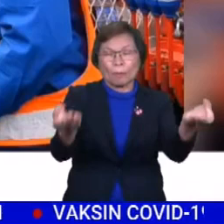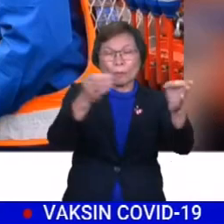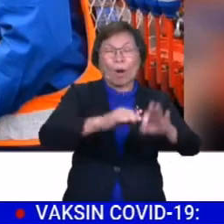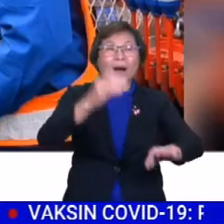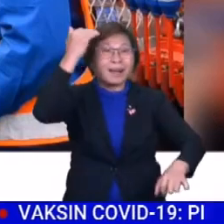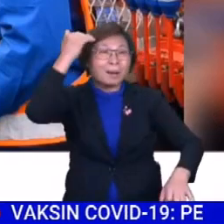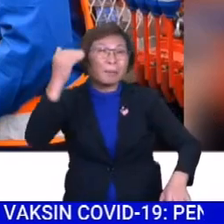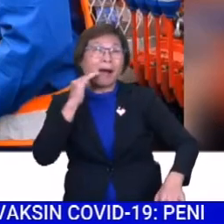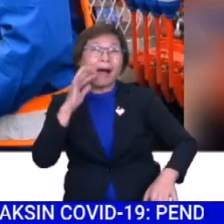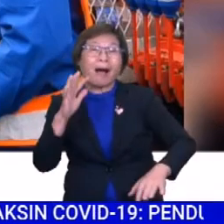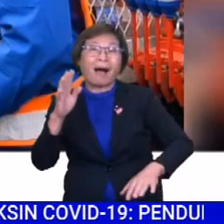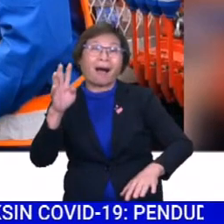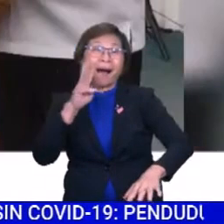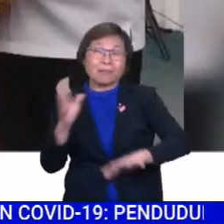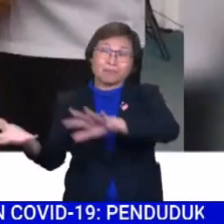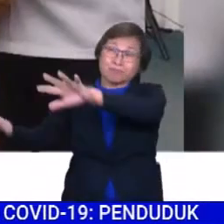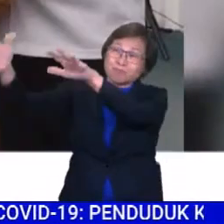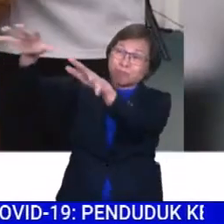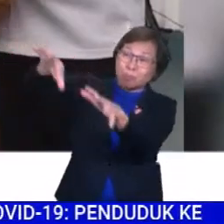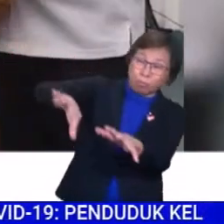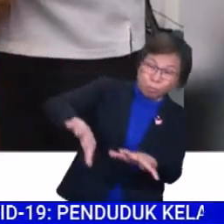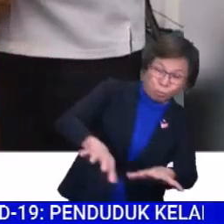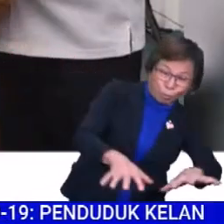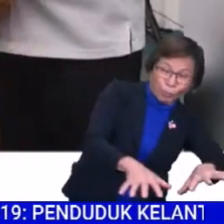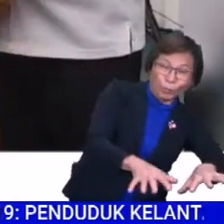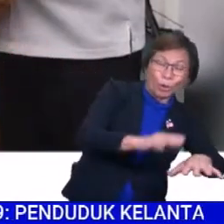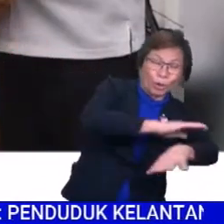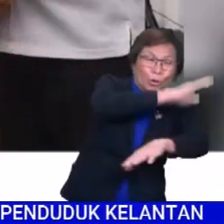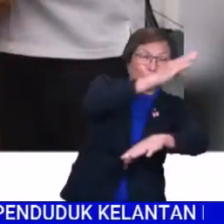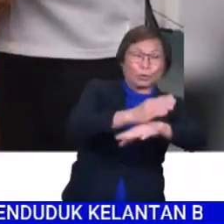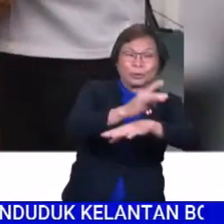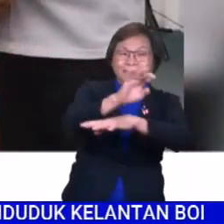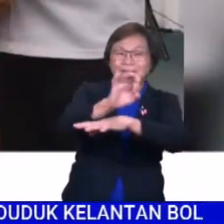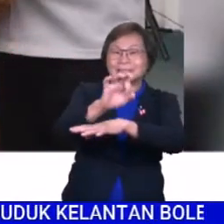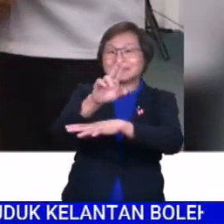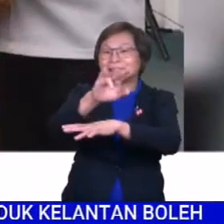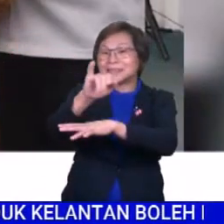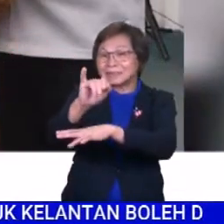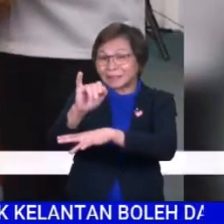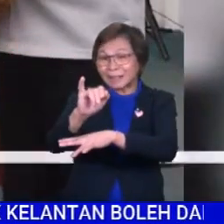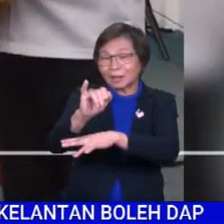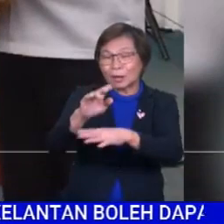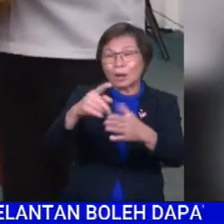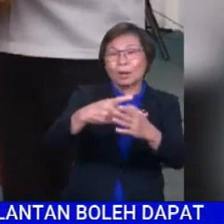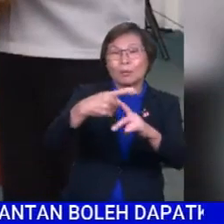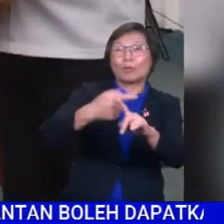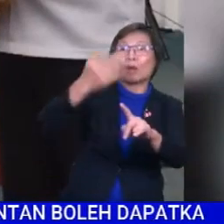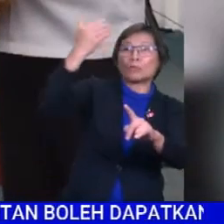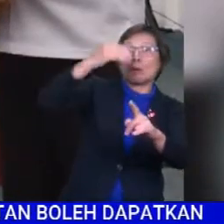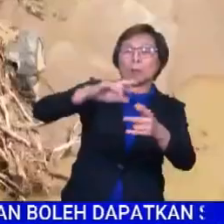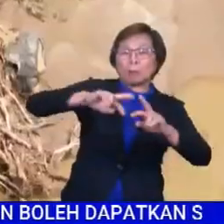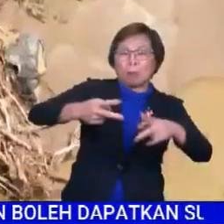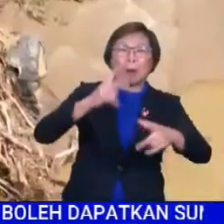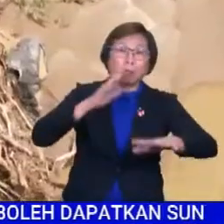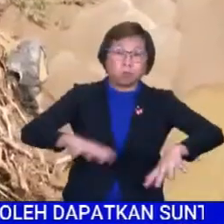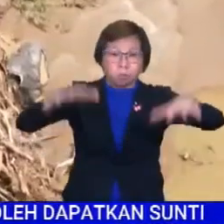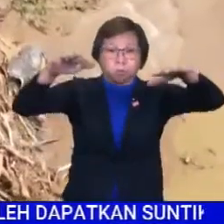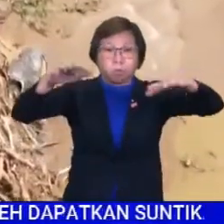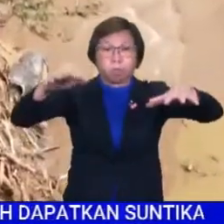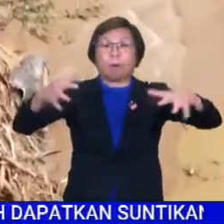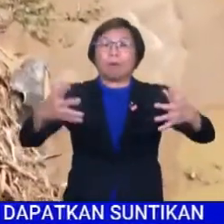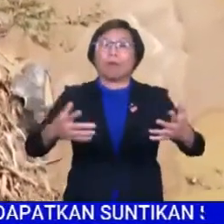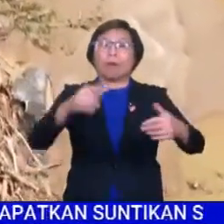kepala air yang berlaku di sekitar Kaki Gunung Jerai bulan lalu telah menyebabkan banjir kilat. Ia